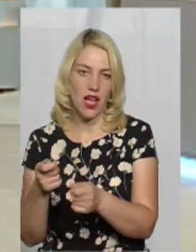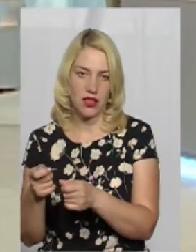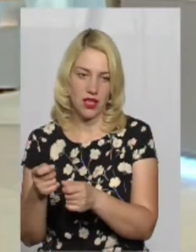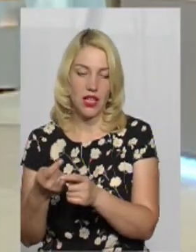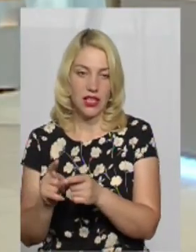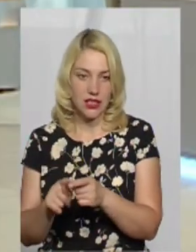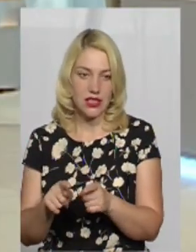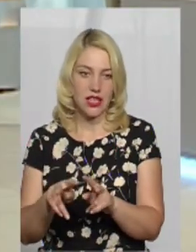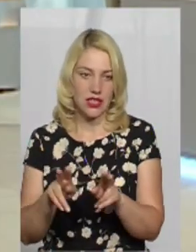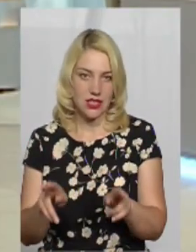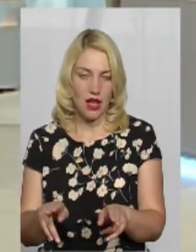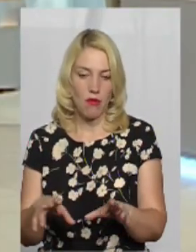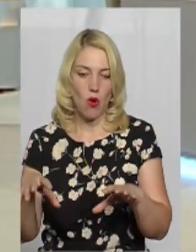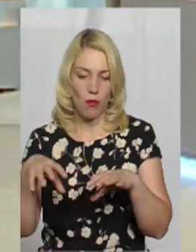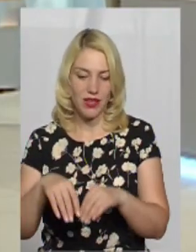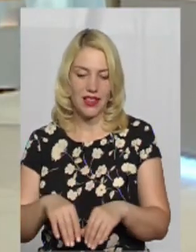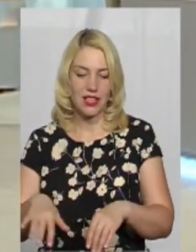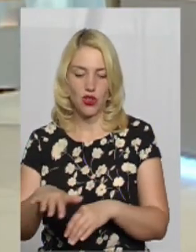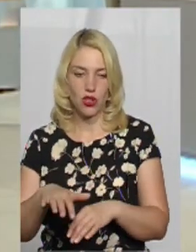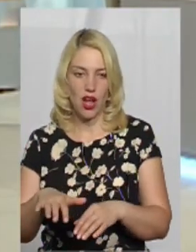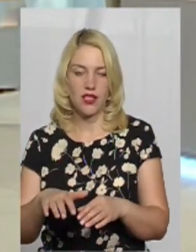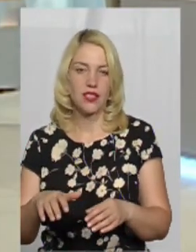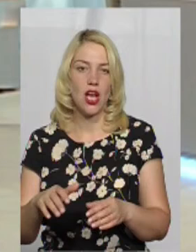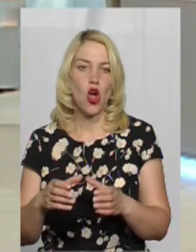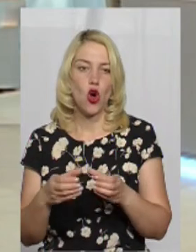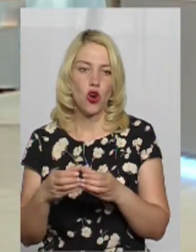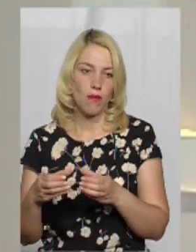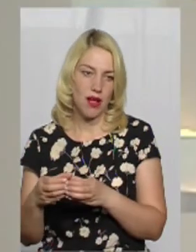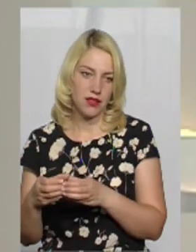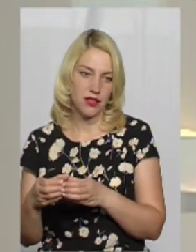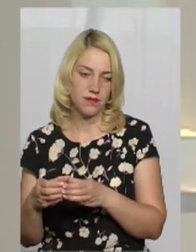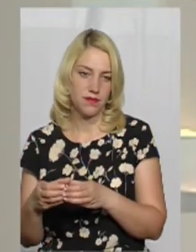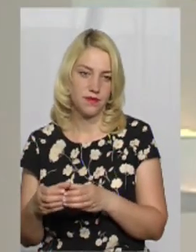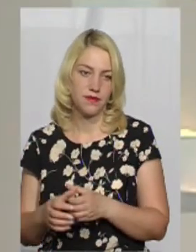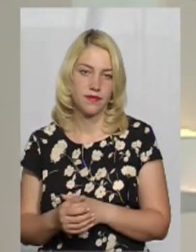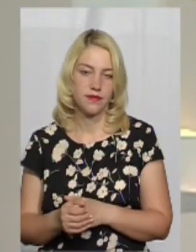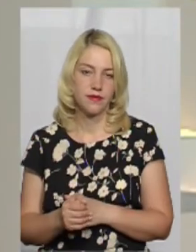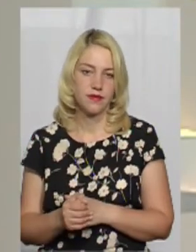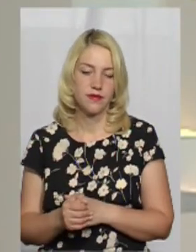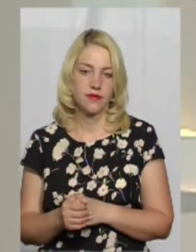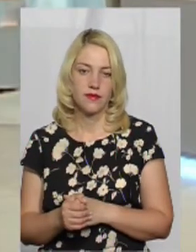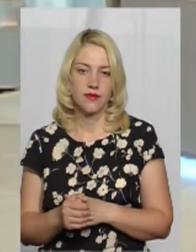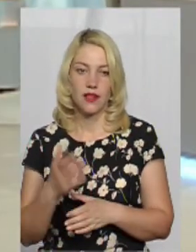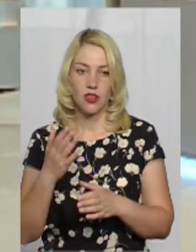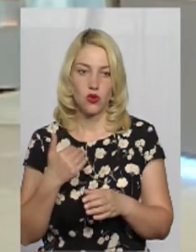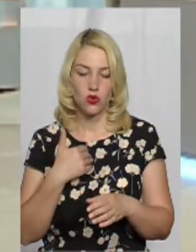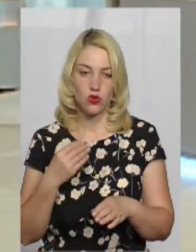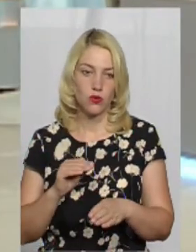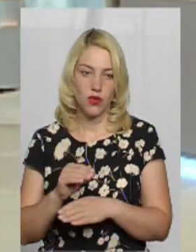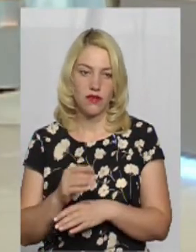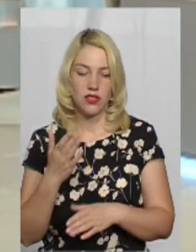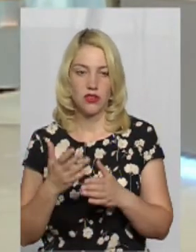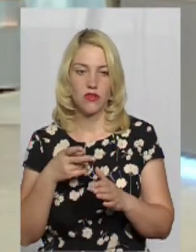Тобто, ті ж самі в'єднані територіальні громади, районні державні адміністрації. Хочу додати так, що